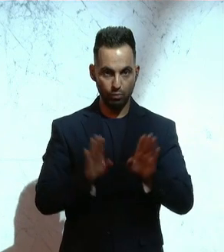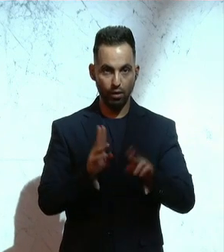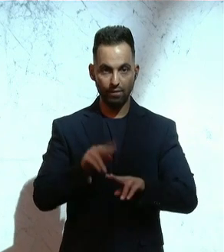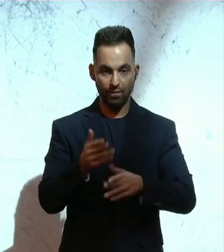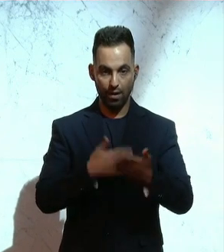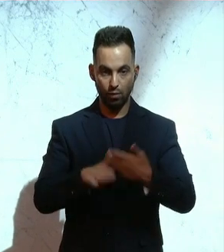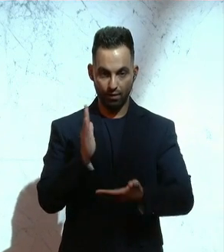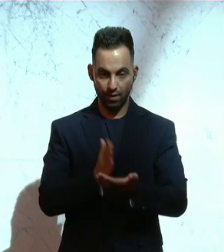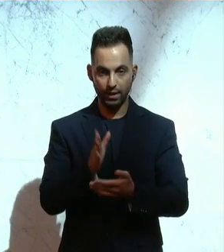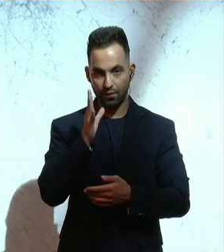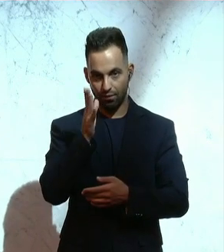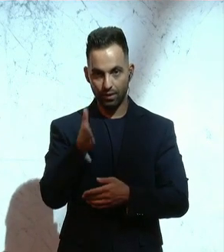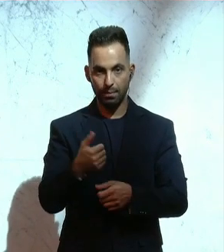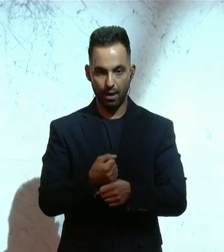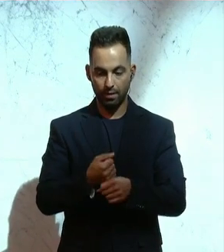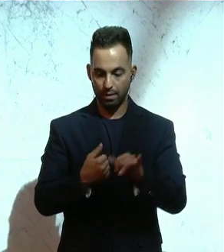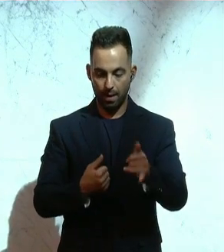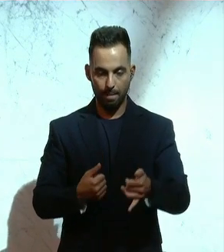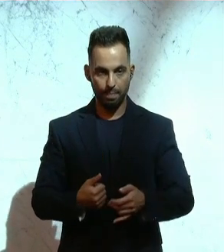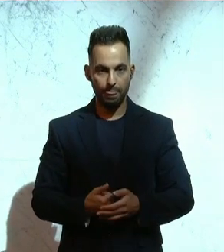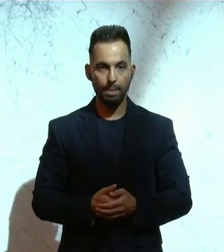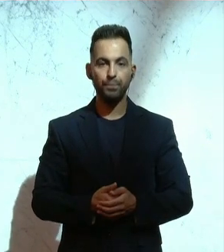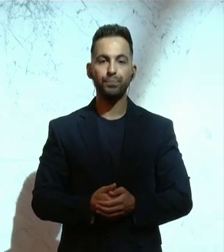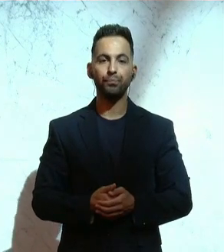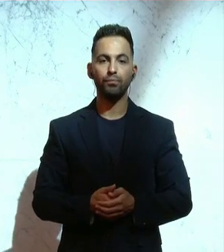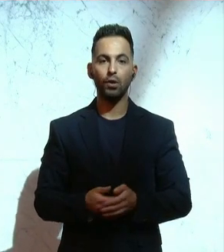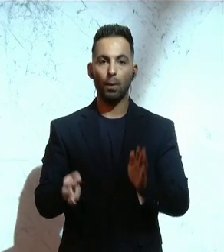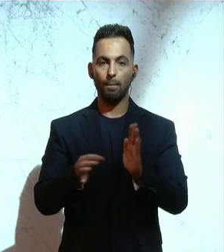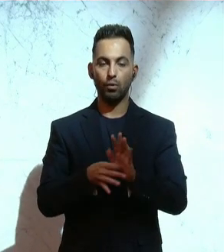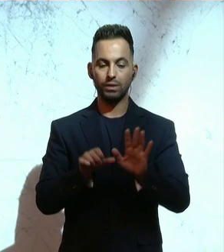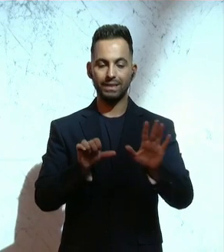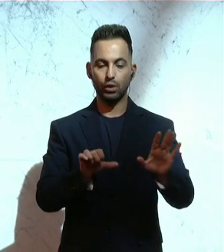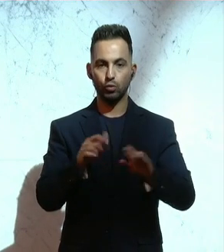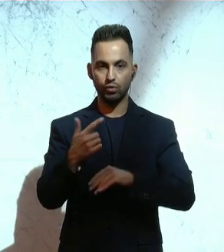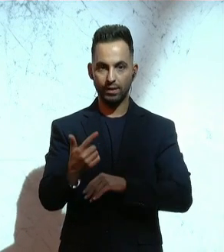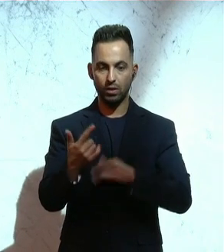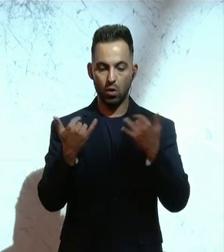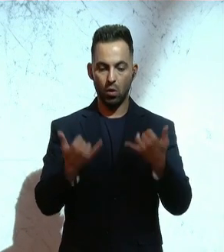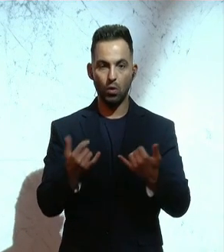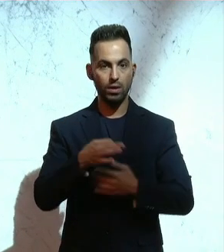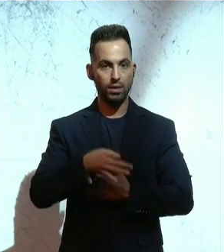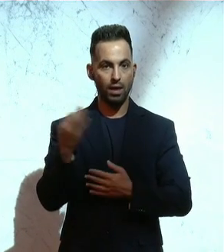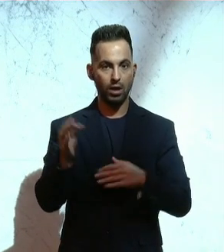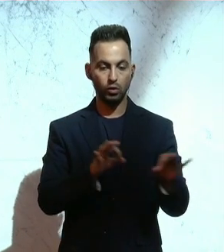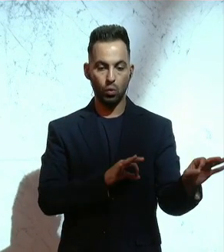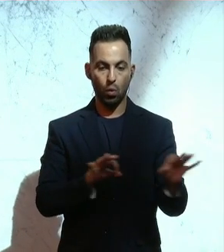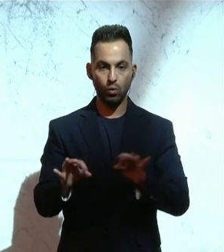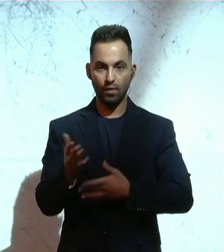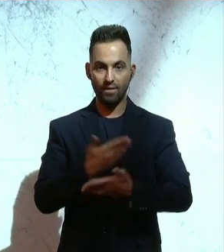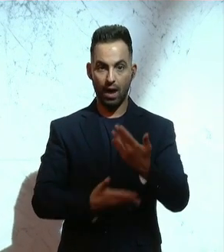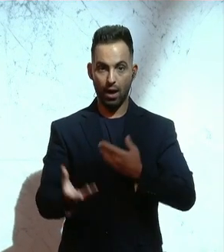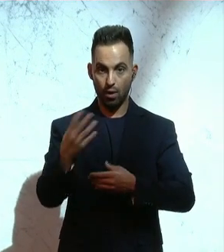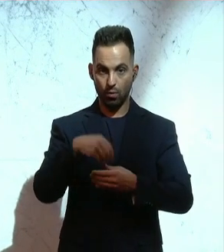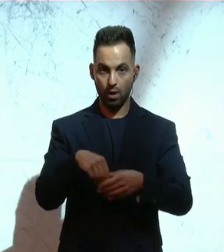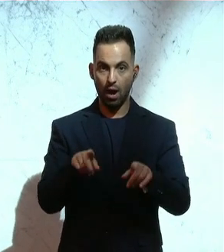Beendigung der Verhandlungen erfolgen. Um den Punkt 26 unserer heutigen Tagesordnung in Verhandlung nehmen